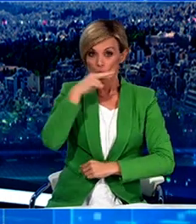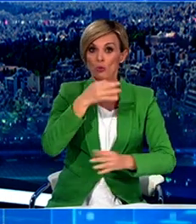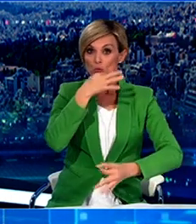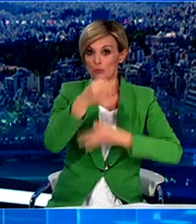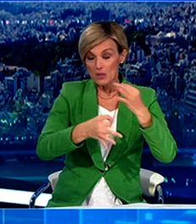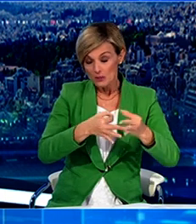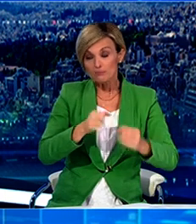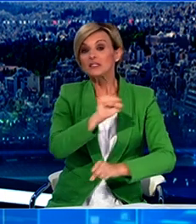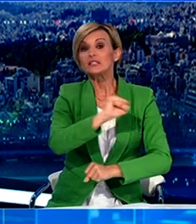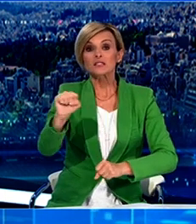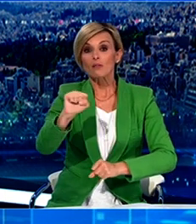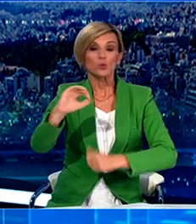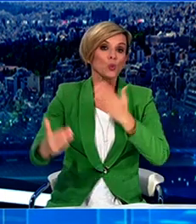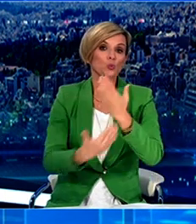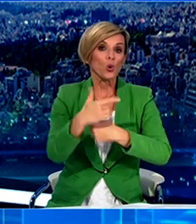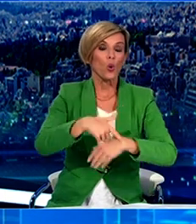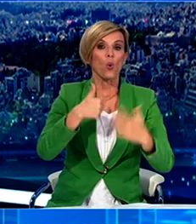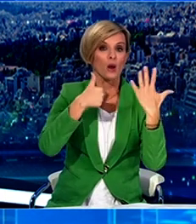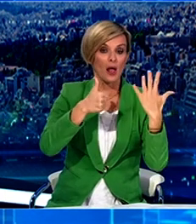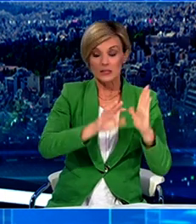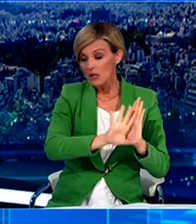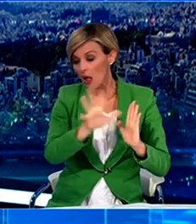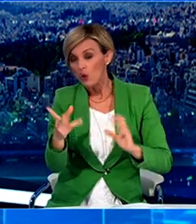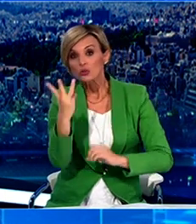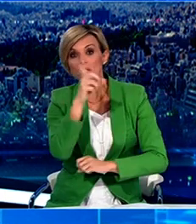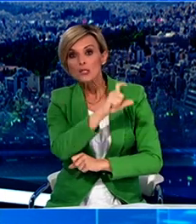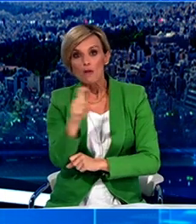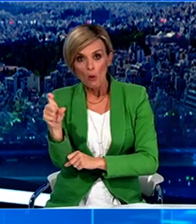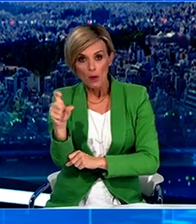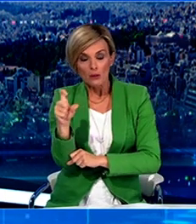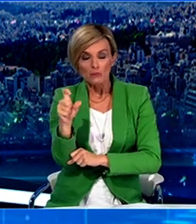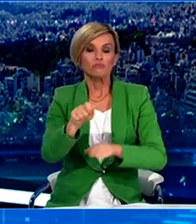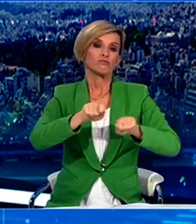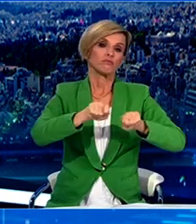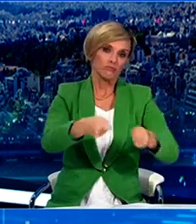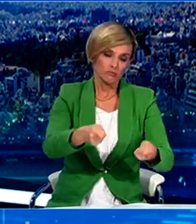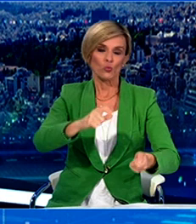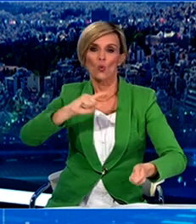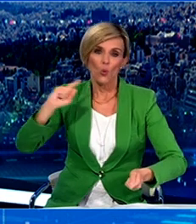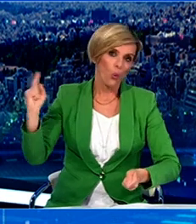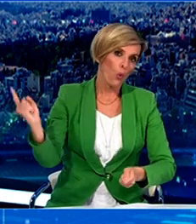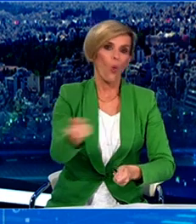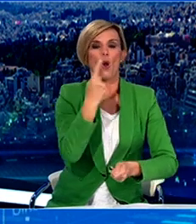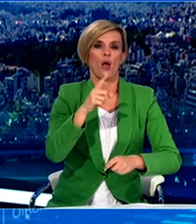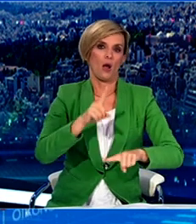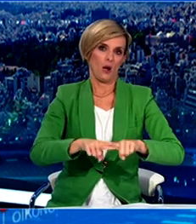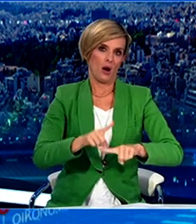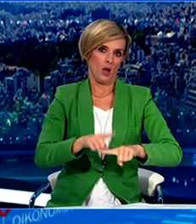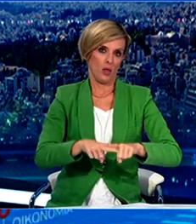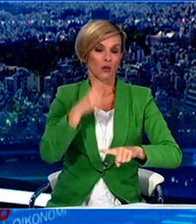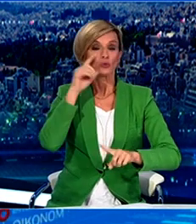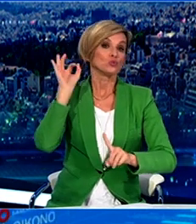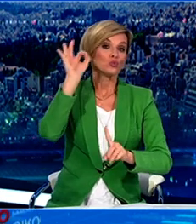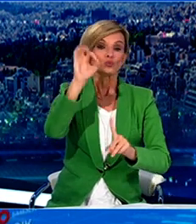Σάββατο στις 6 το πρωί και για τρεις εβδομάδες στήθηται σε ισχύ μια οριζόντια διαδικασία αναστολής δραστηριοτήτων για ολόκληρη τη χώρα, με